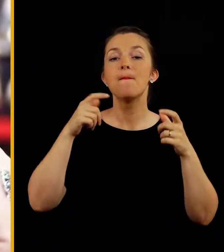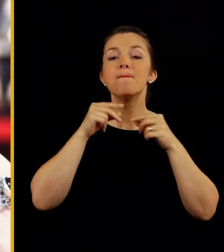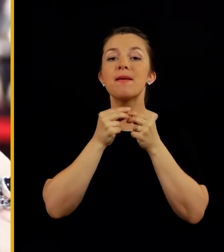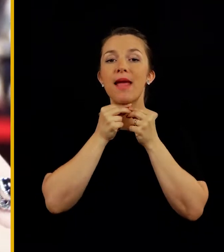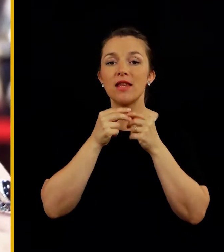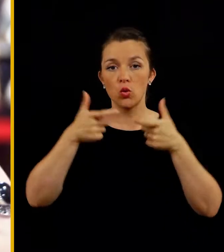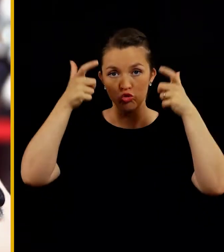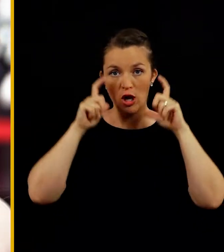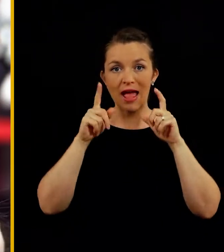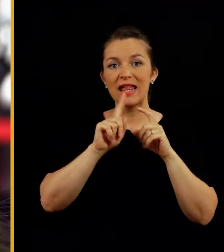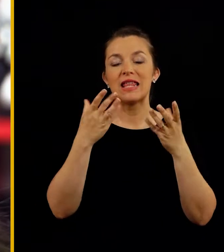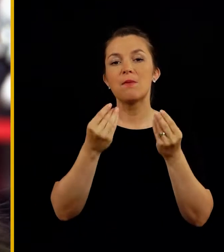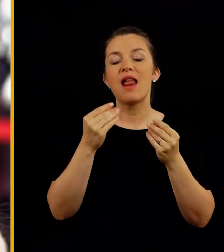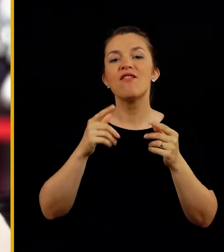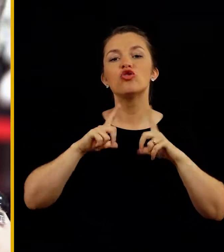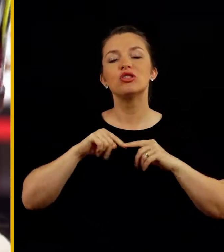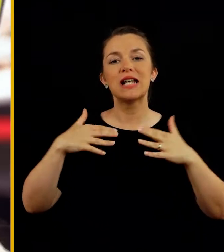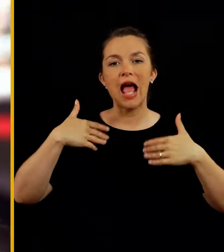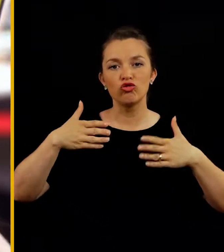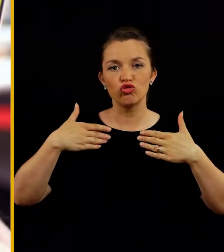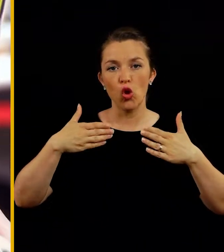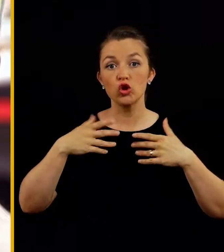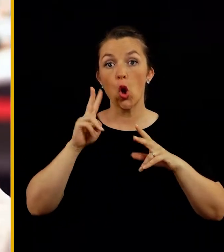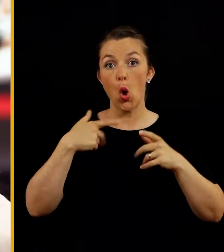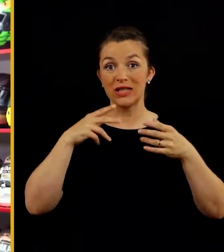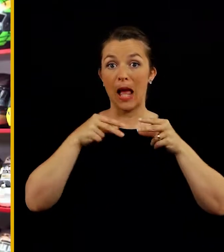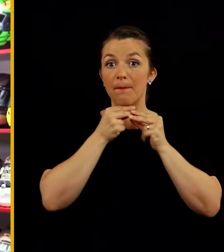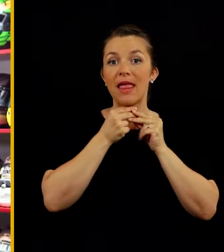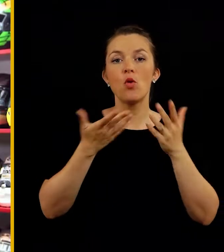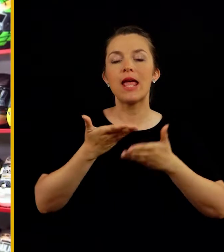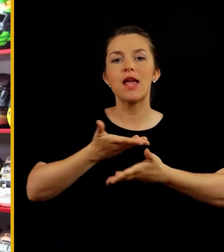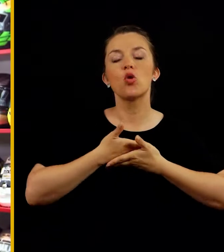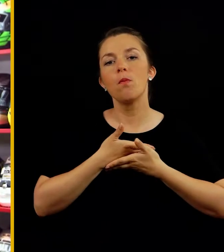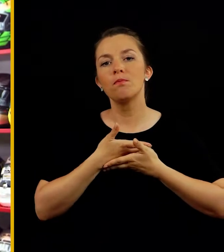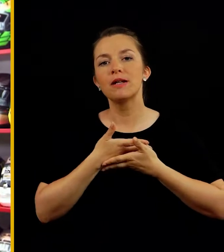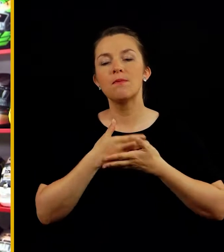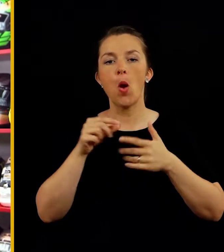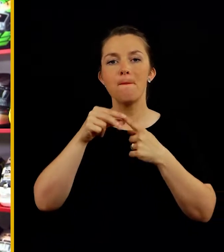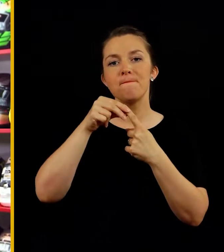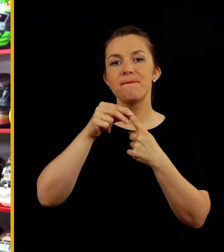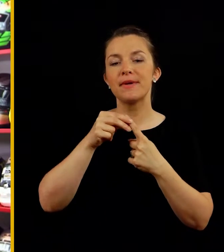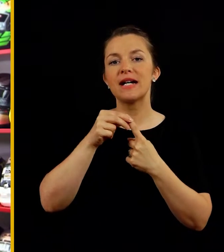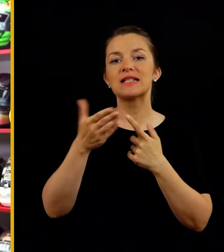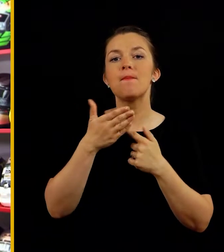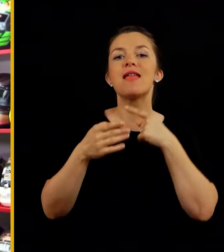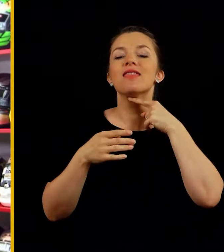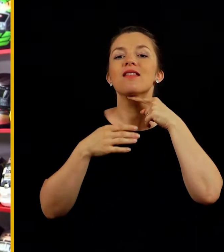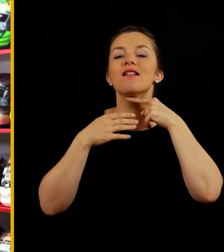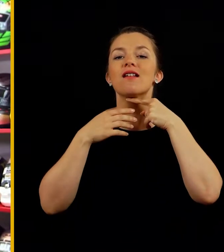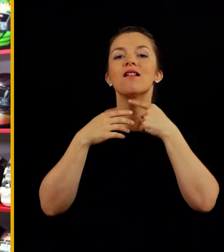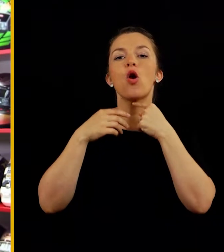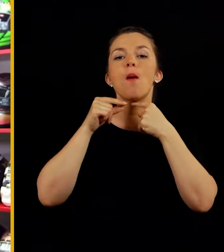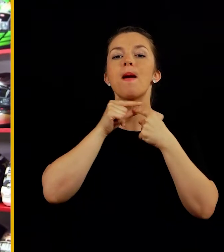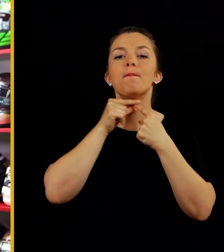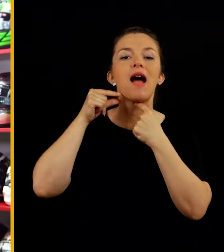prpenjenju čelade, da ni preveč zračnosti, skratka, ki čelado zapnemo, da nekje dobimo nekje prst notr med